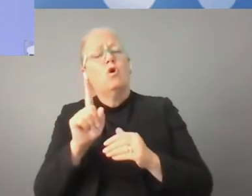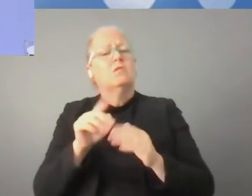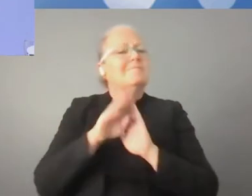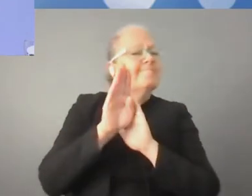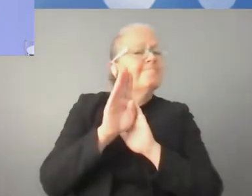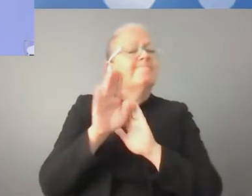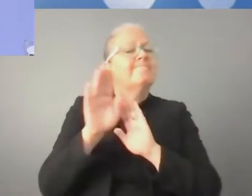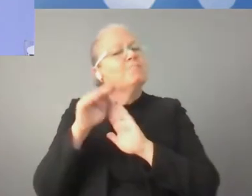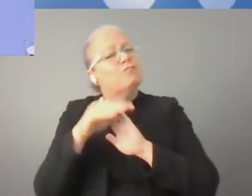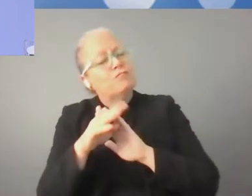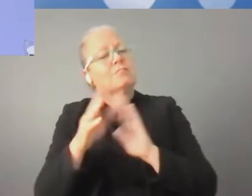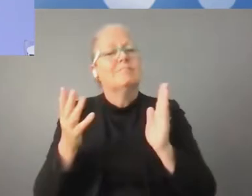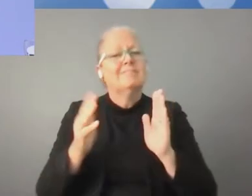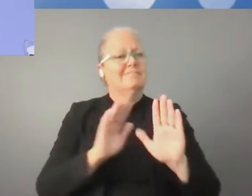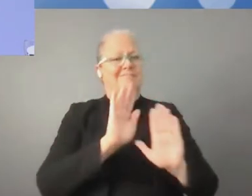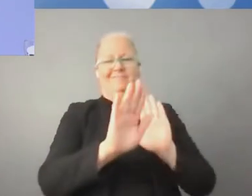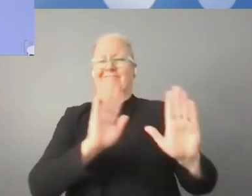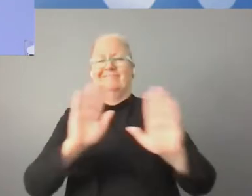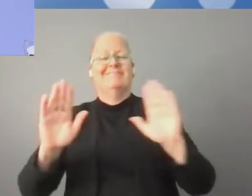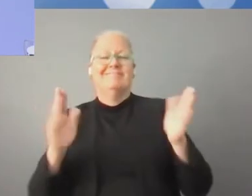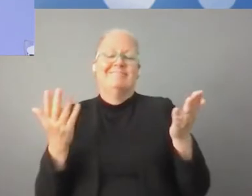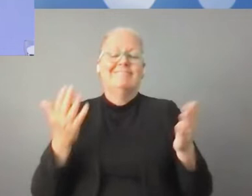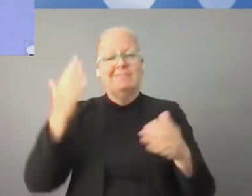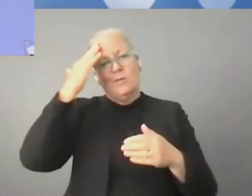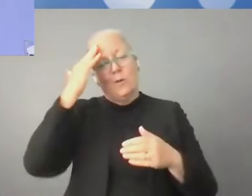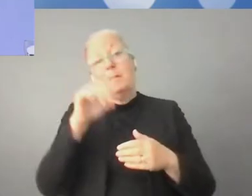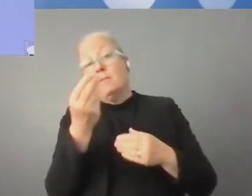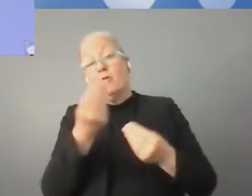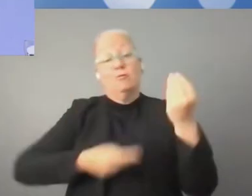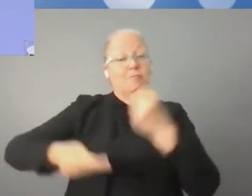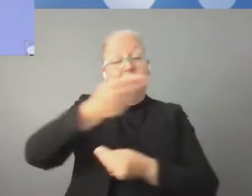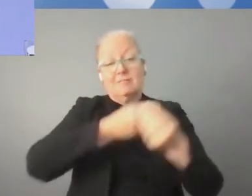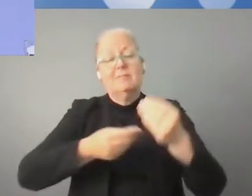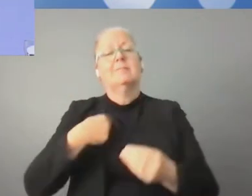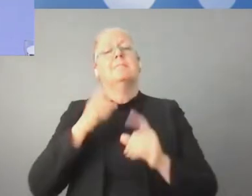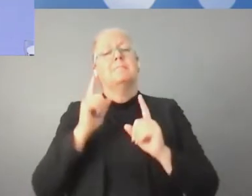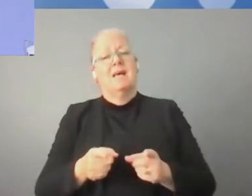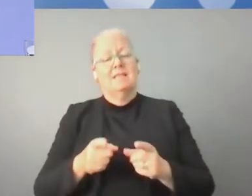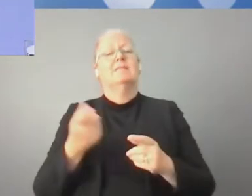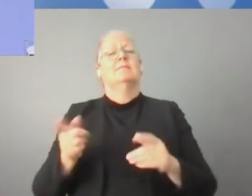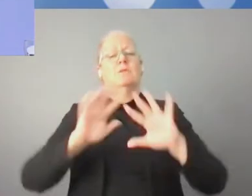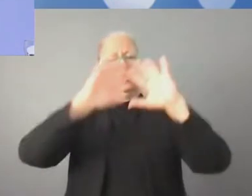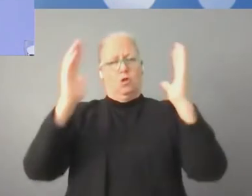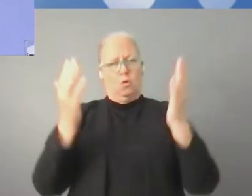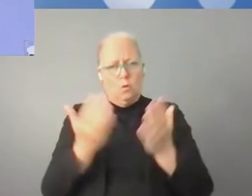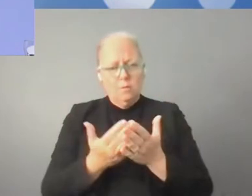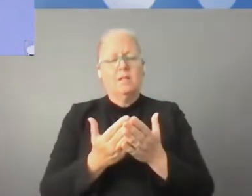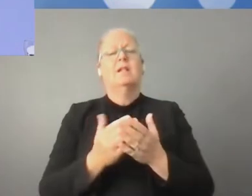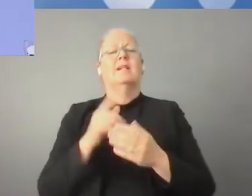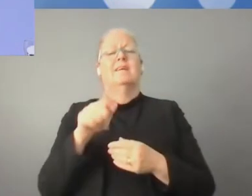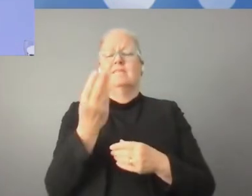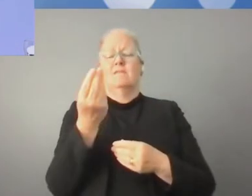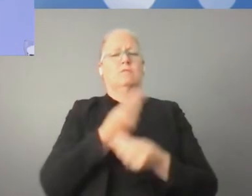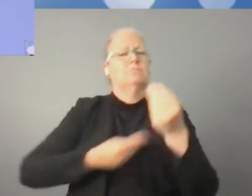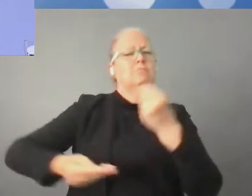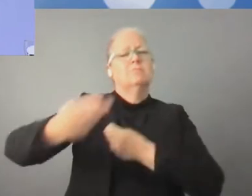się. I na pewno musimy wprowadzić takie globalne ramy.